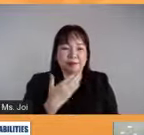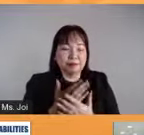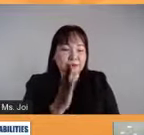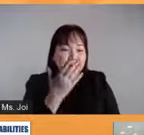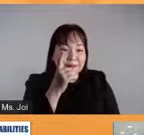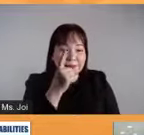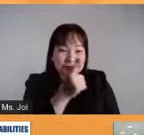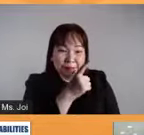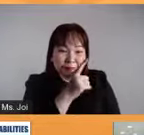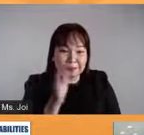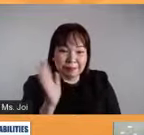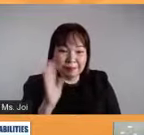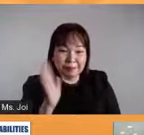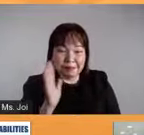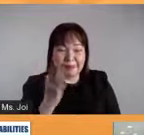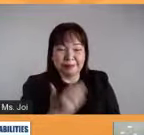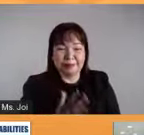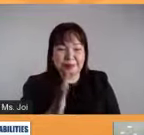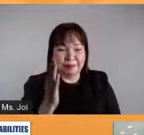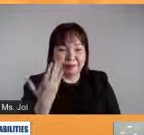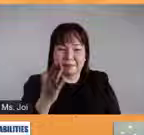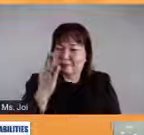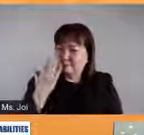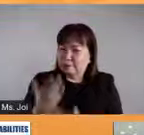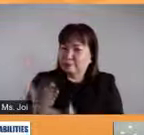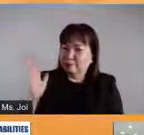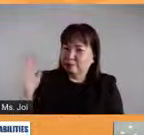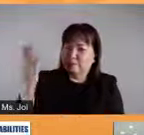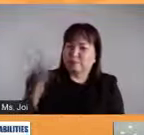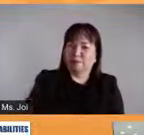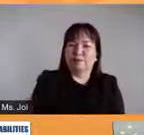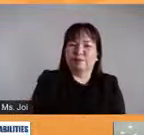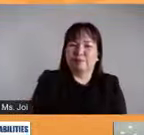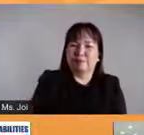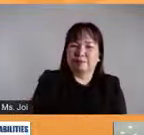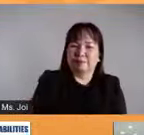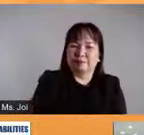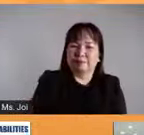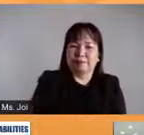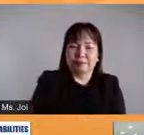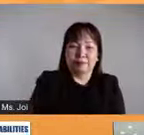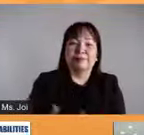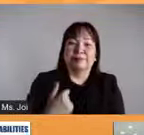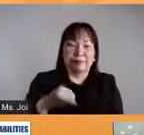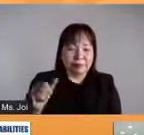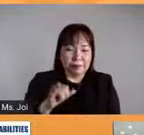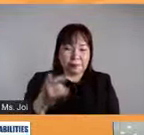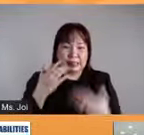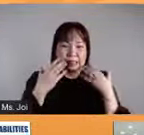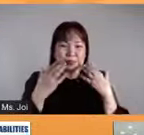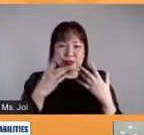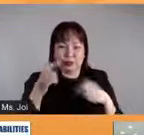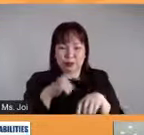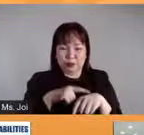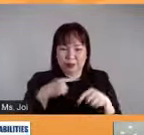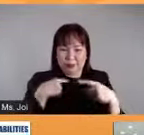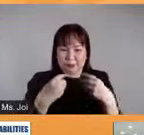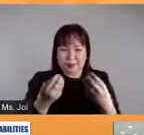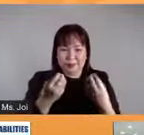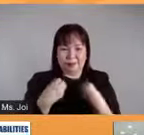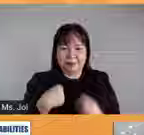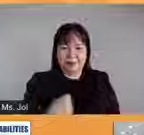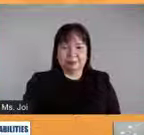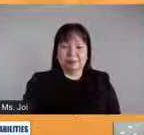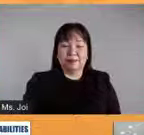morning po, kailin na ha. Maraming salamat po. At maraming salamat po sa oras na ibinigin niya sa amin.